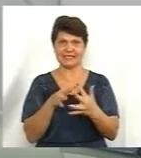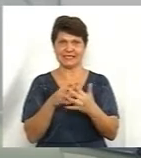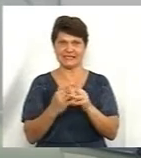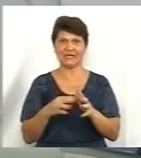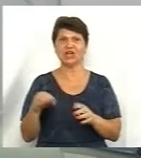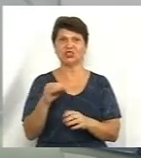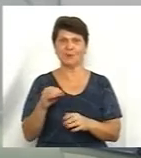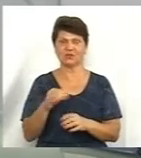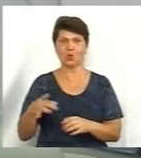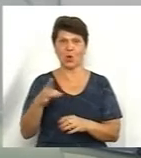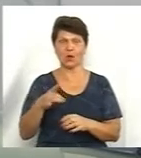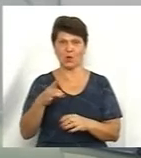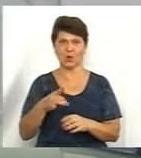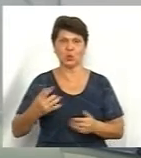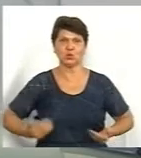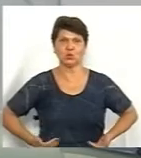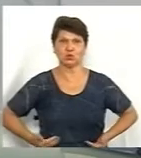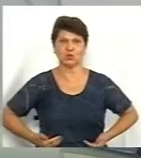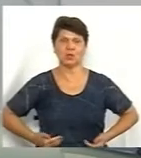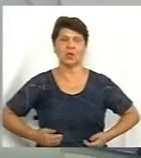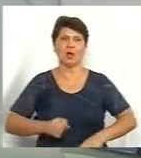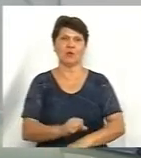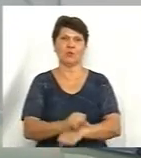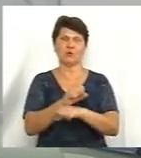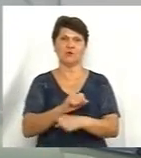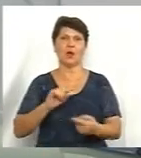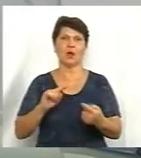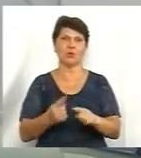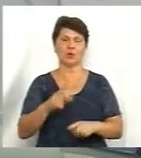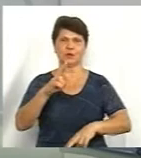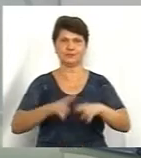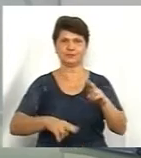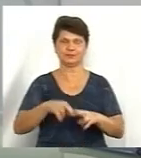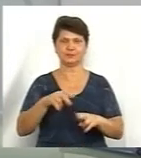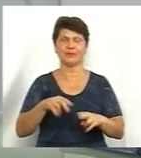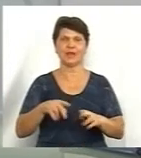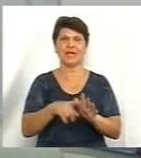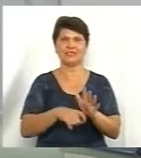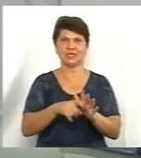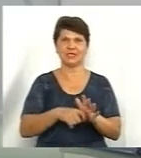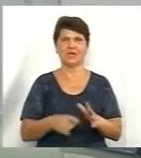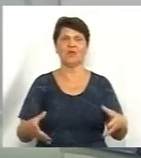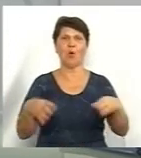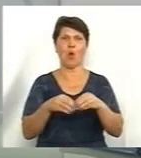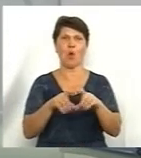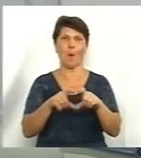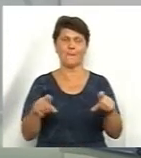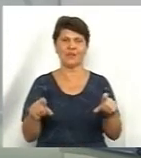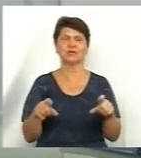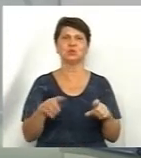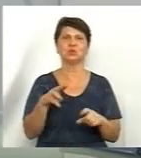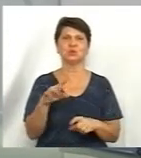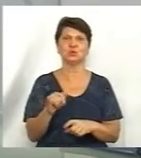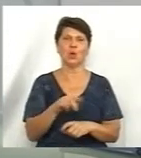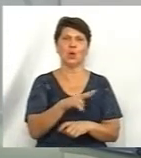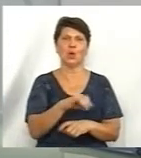протестували проти будівництва сміттєвого комплексу на території Людовської сільської ради. Акція, в якій взяли участь біля сотні